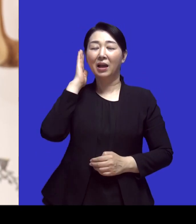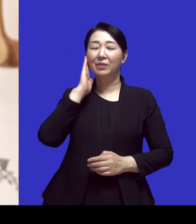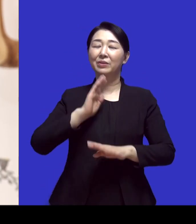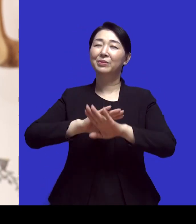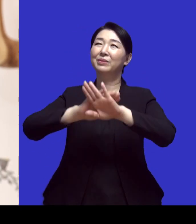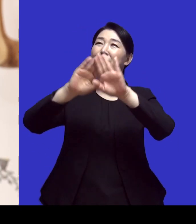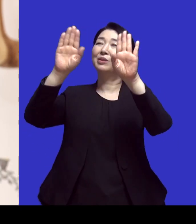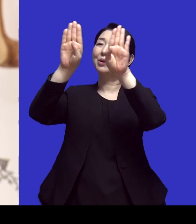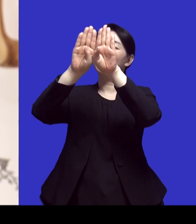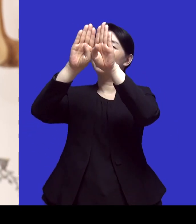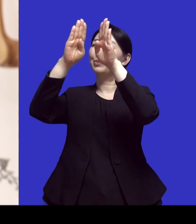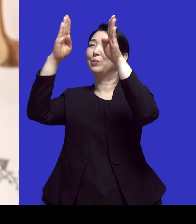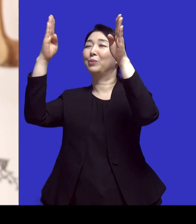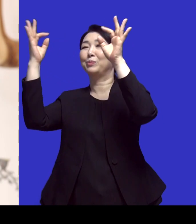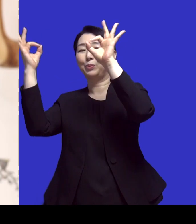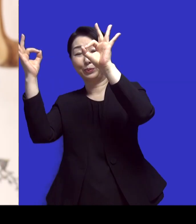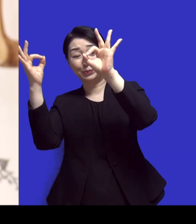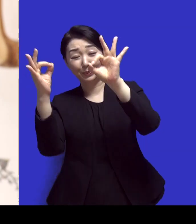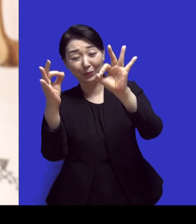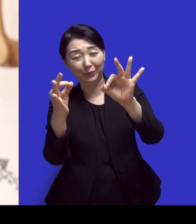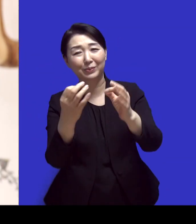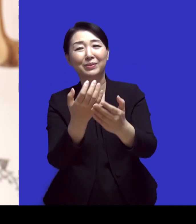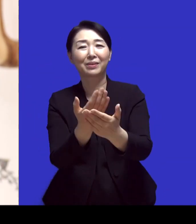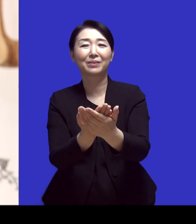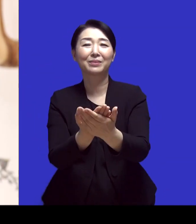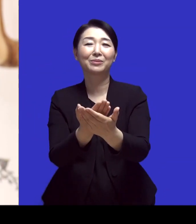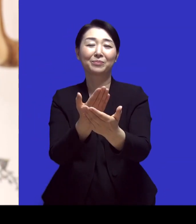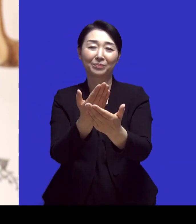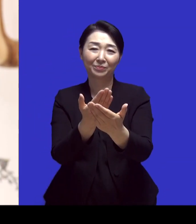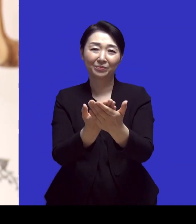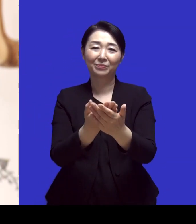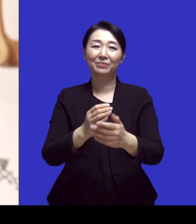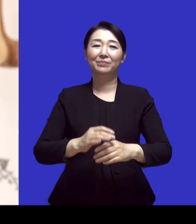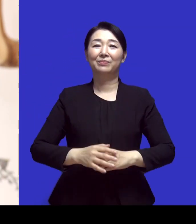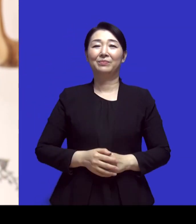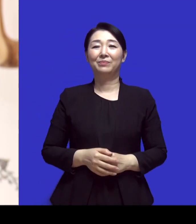하늘을 열고 오소서